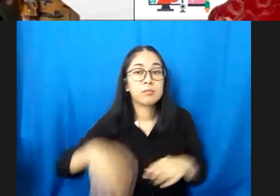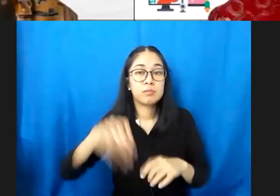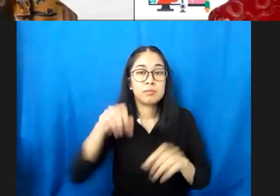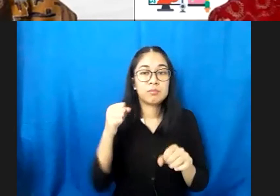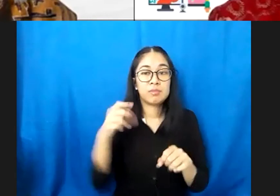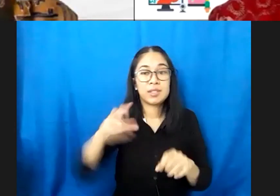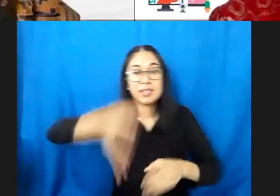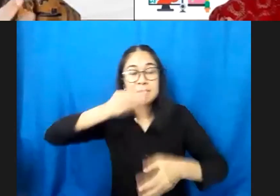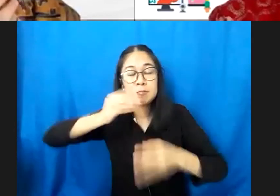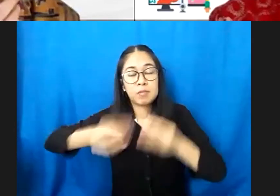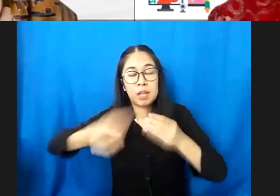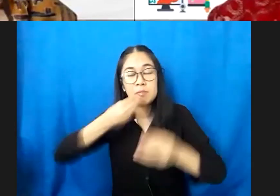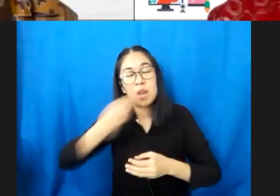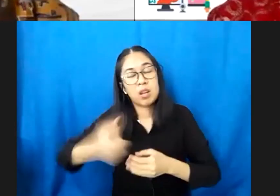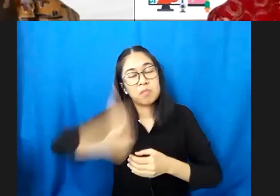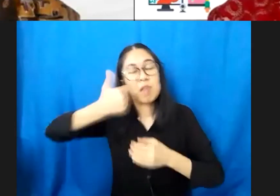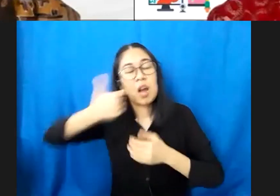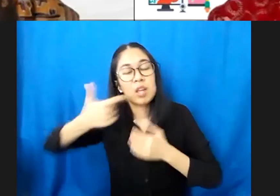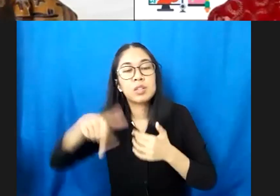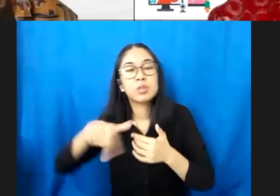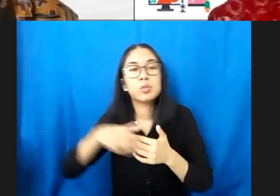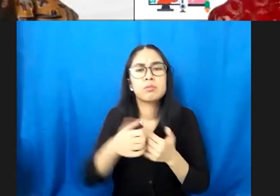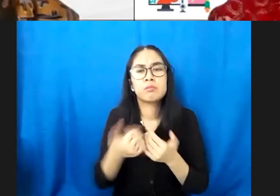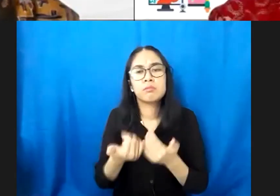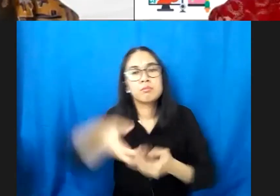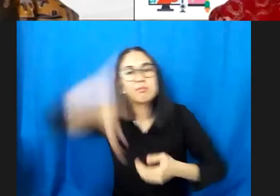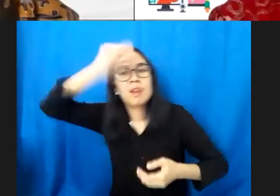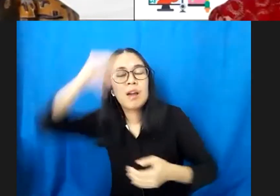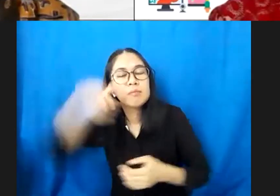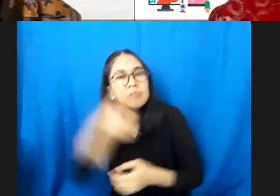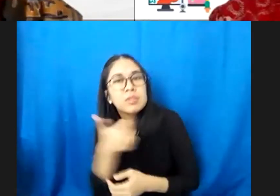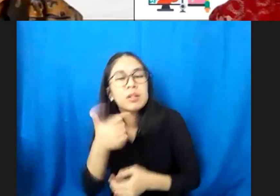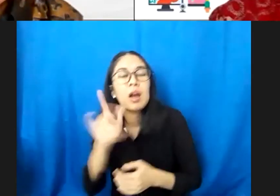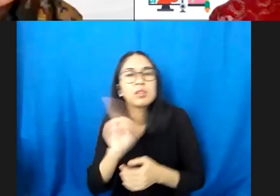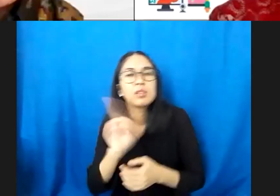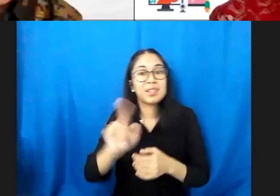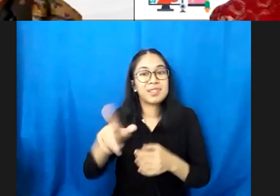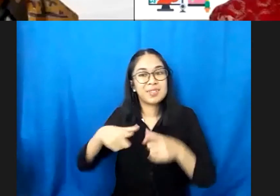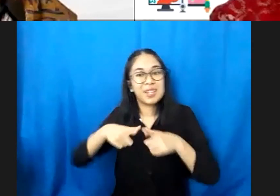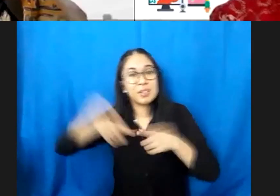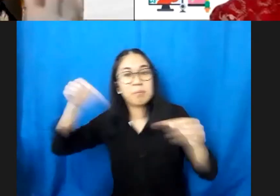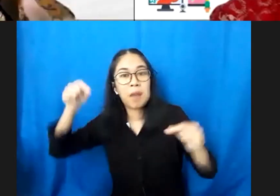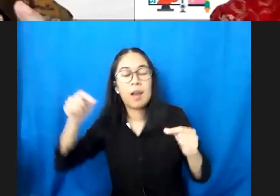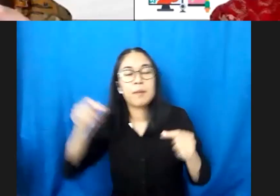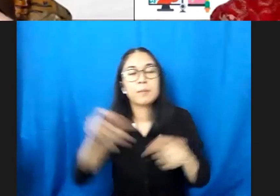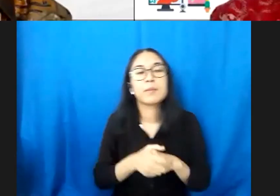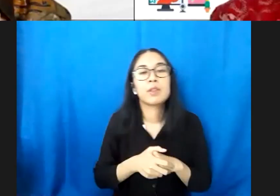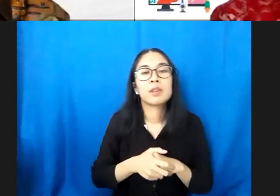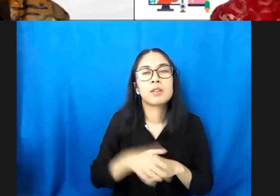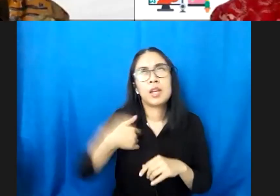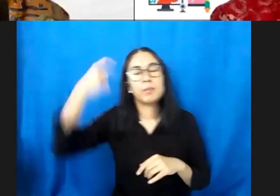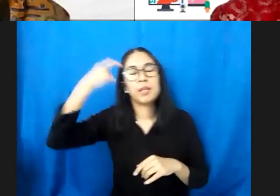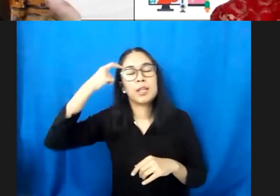diperkenalkan seperti yang dilakukan di Jepang apalagi di beberapa negara lain jadi saya kira disini kalau